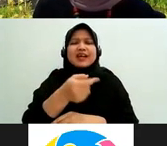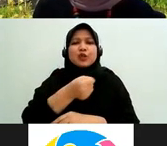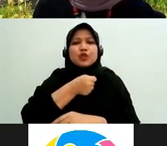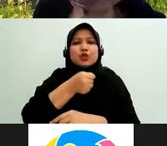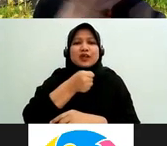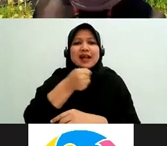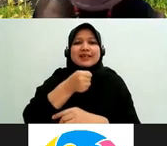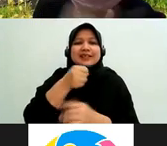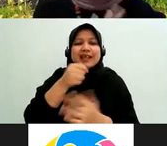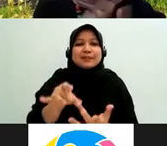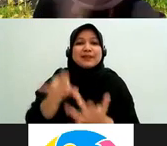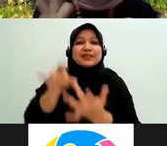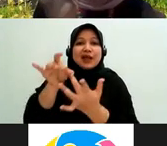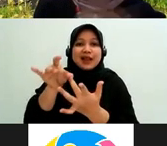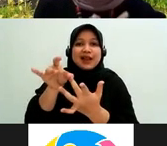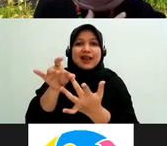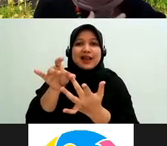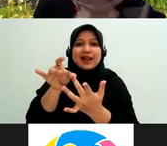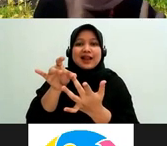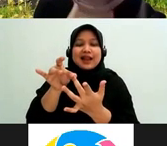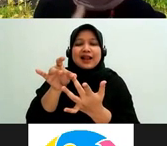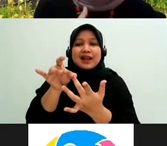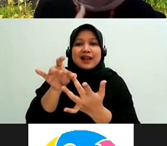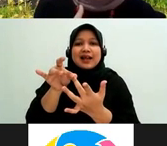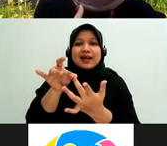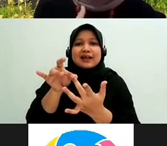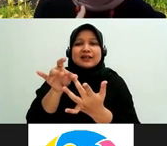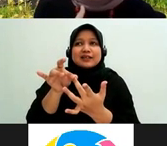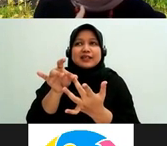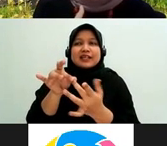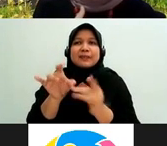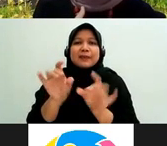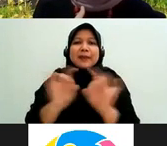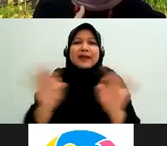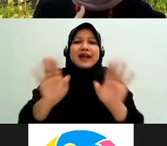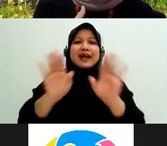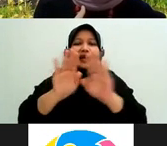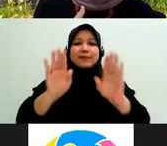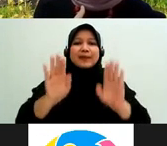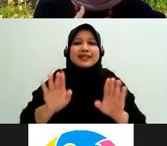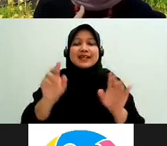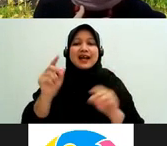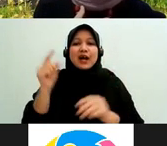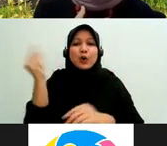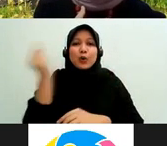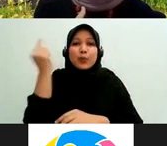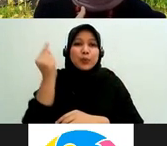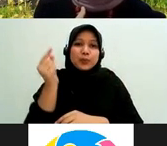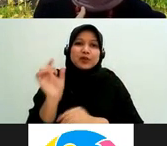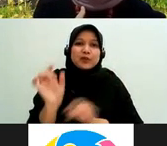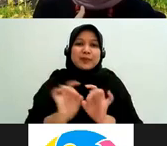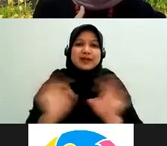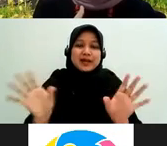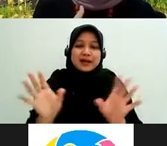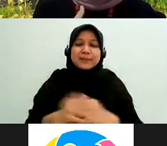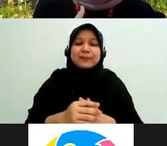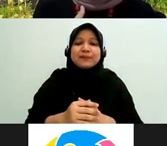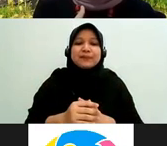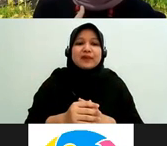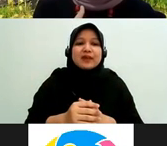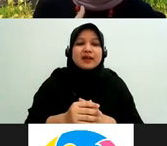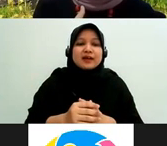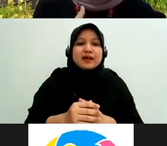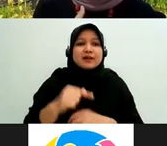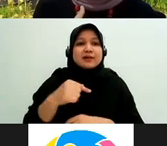namanya yang umum media umum lainnya karena teman-teman adalah kontributor solider dan saya